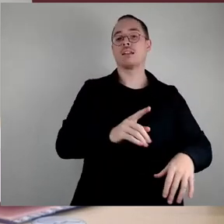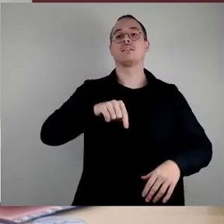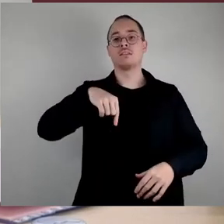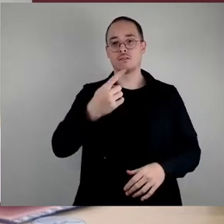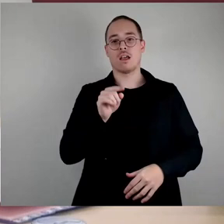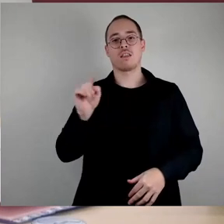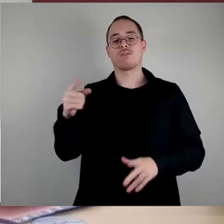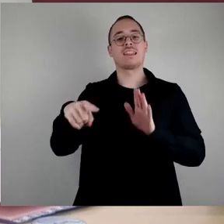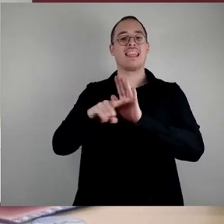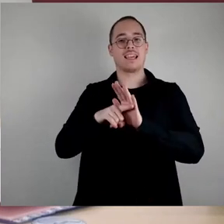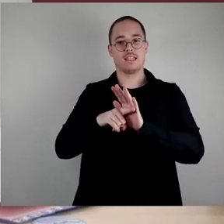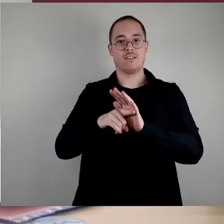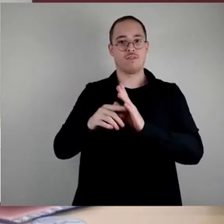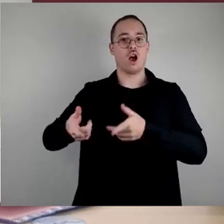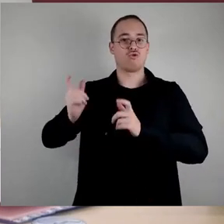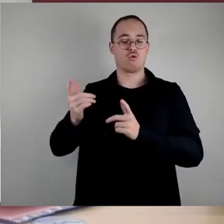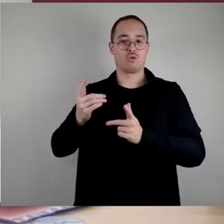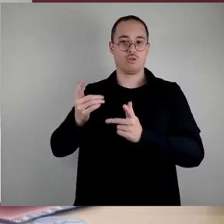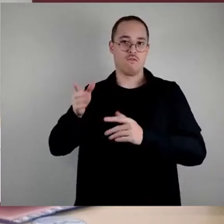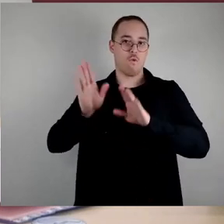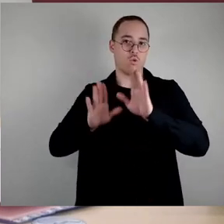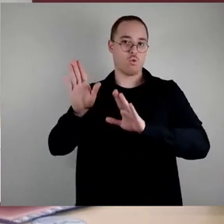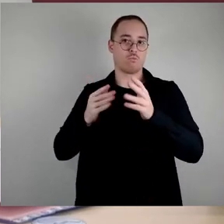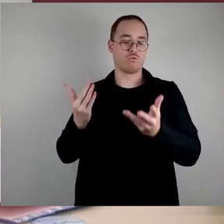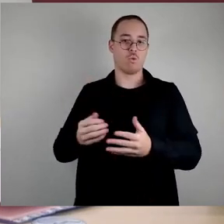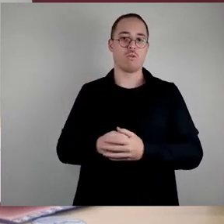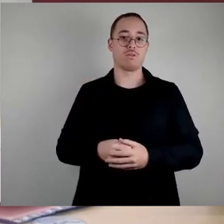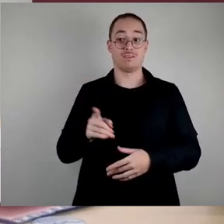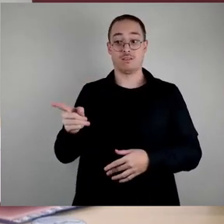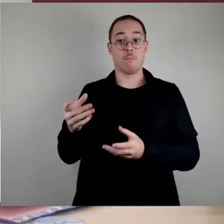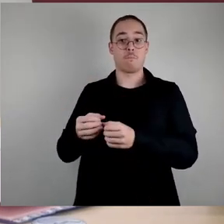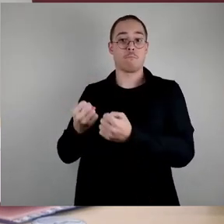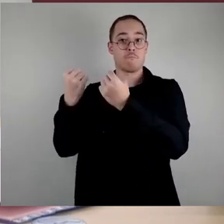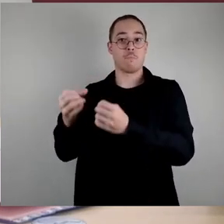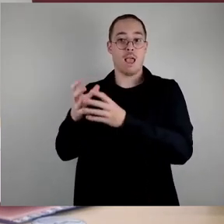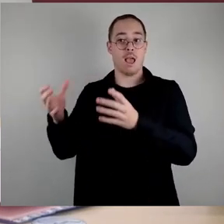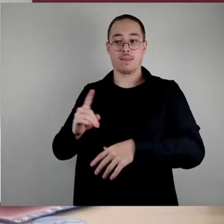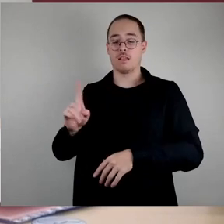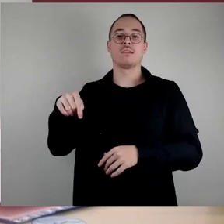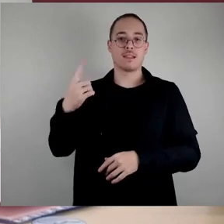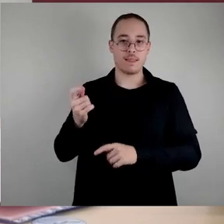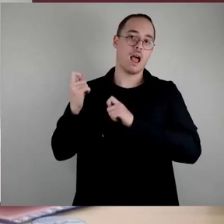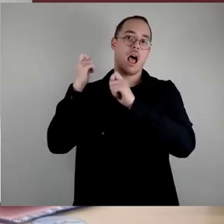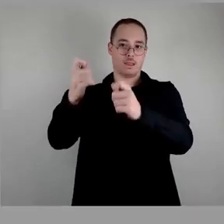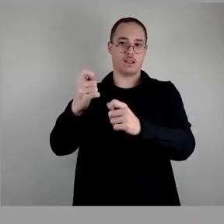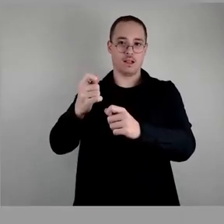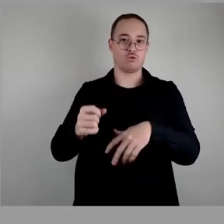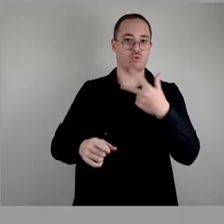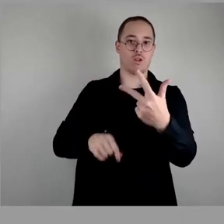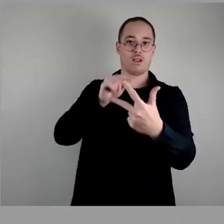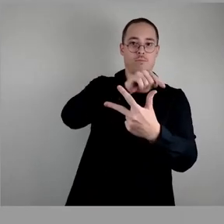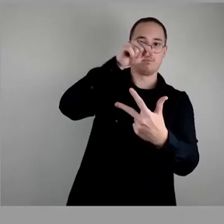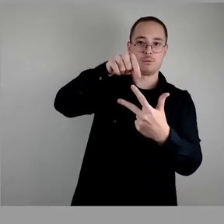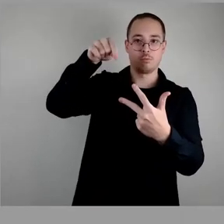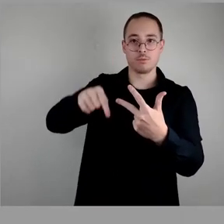federführenden Ausschussvotum ab und wenn es auch keine Mehrheit hat, dann über den Antrag. So, wer dem Ersetzungsantrag folgen möchte, den bitte ich jetzt